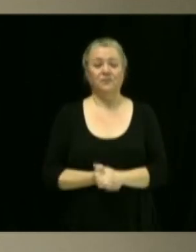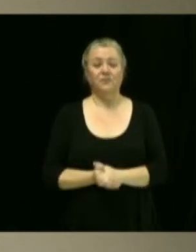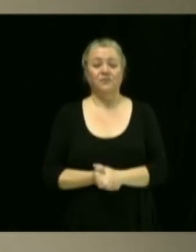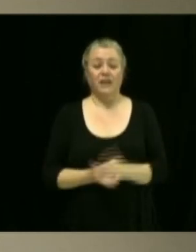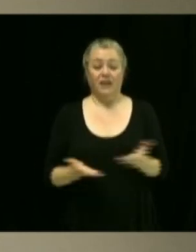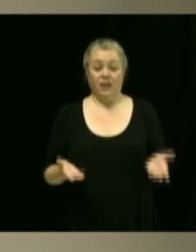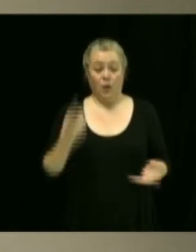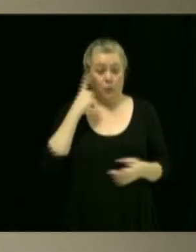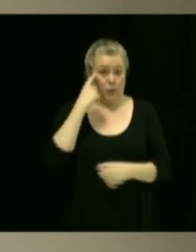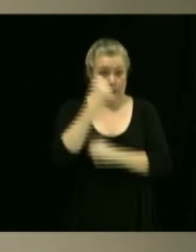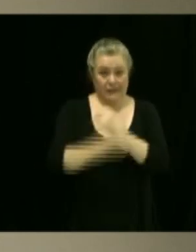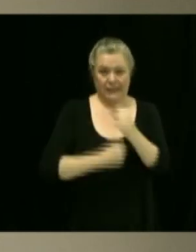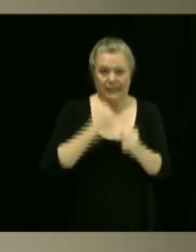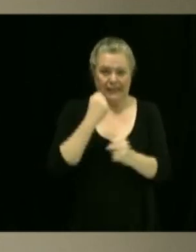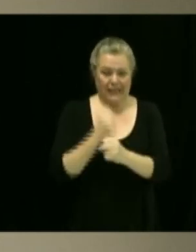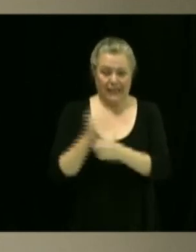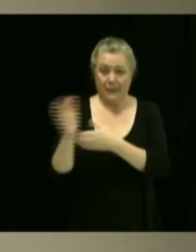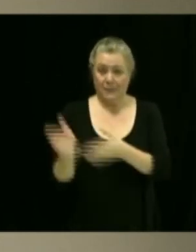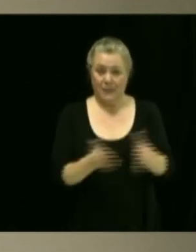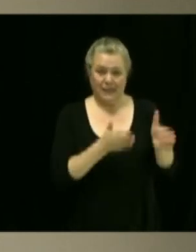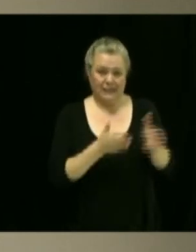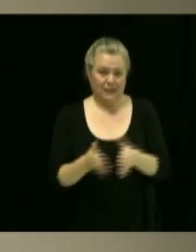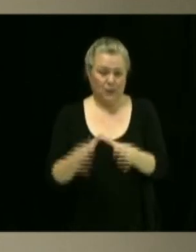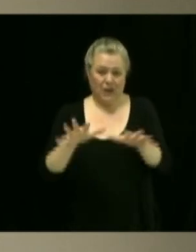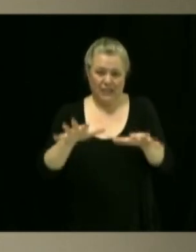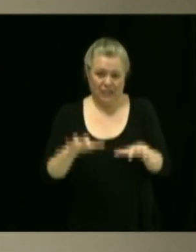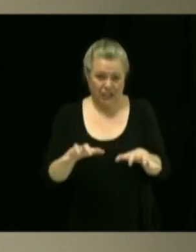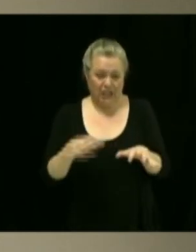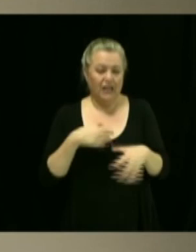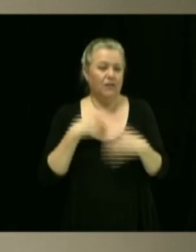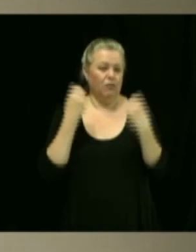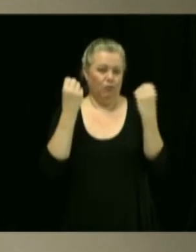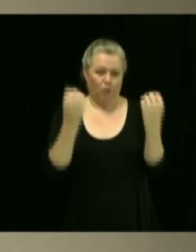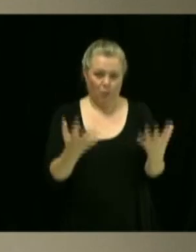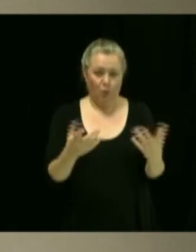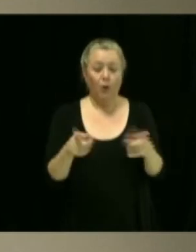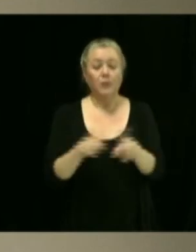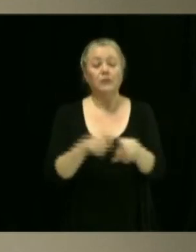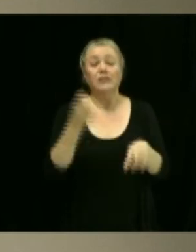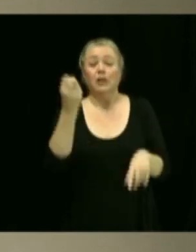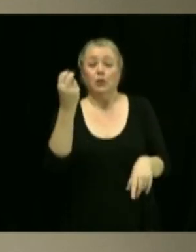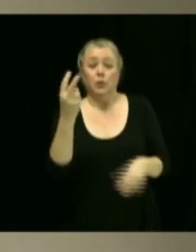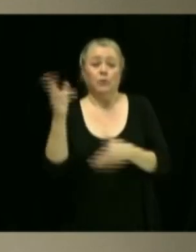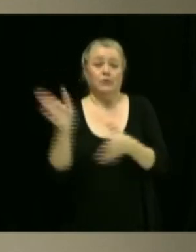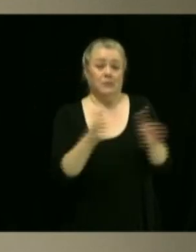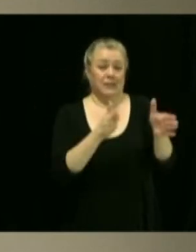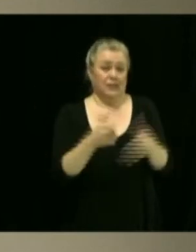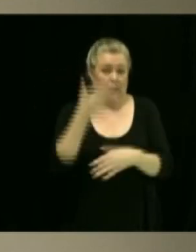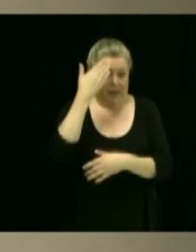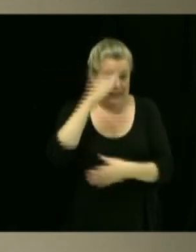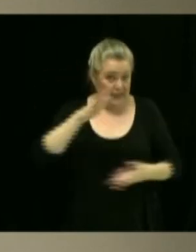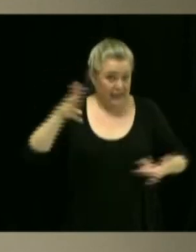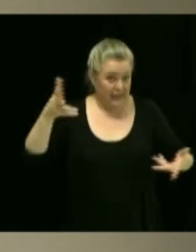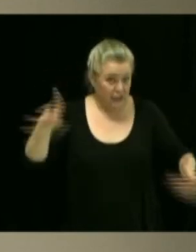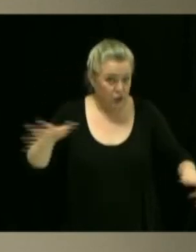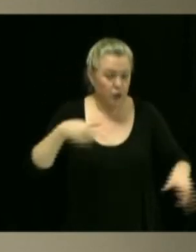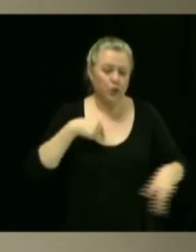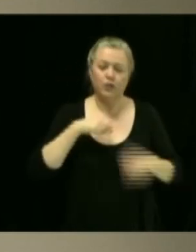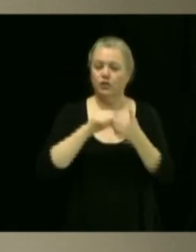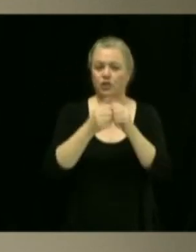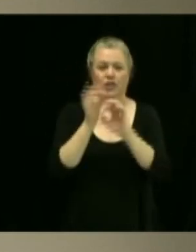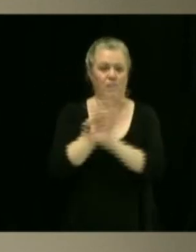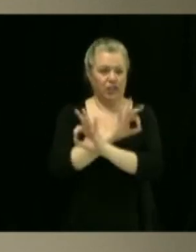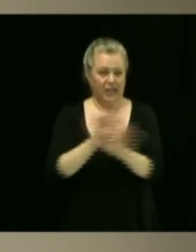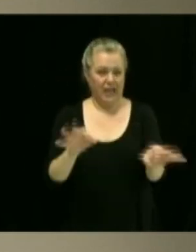cette année, n'y pas de patinoire réfrigérée qui sera construite, ni de changement à nos 12 patinoires extérieures. Mais pour l'année prochaine, ce sera évidemment